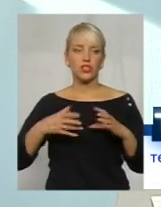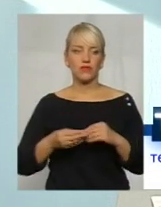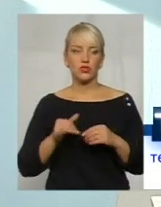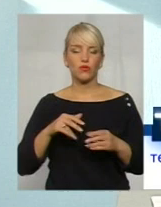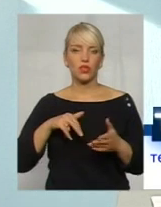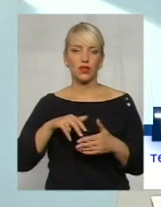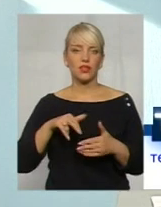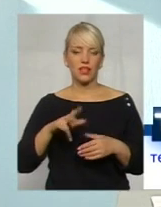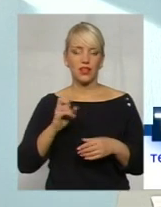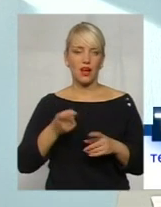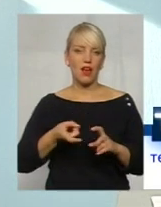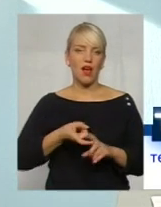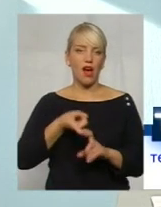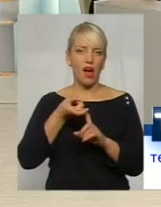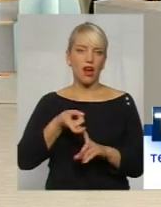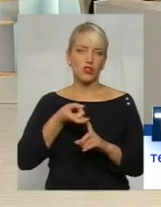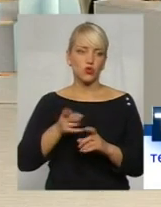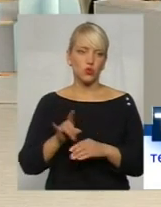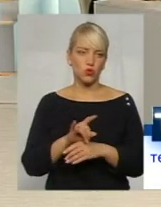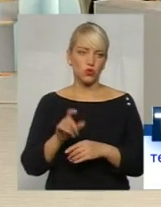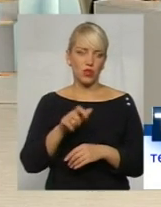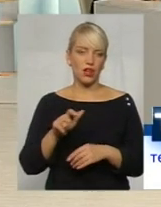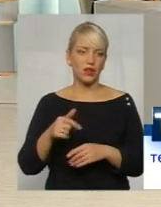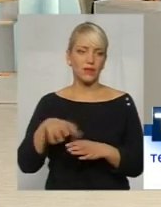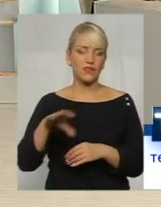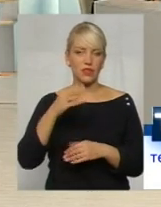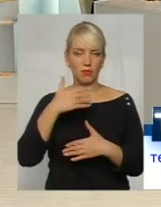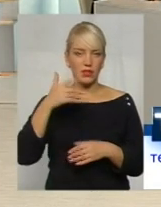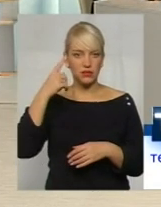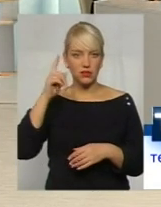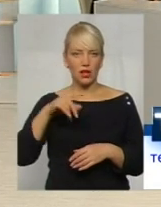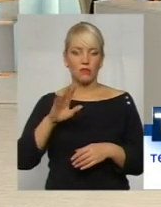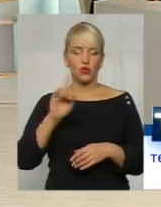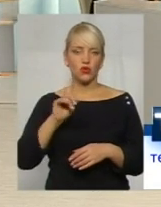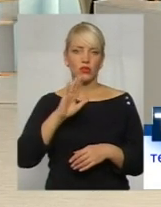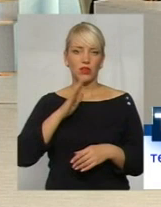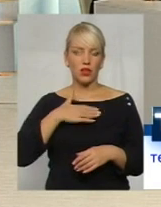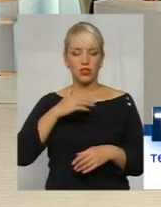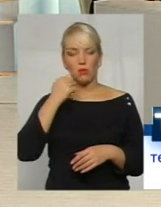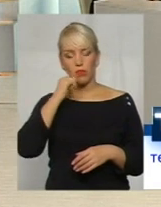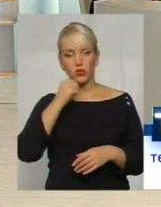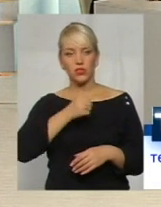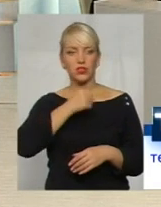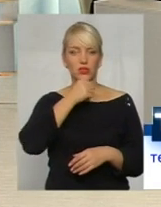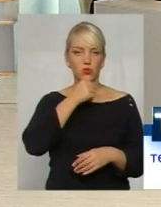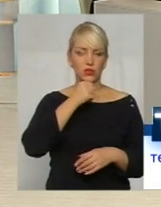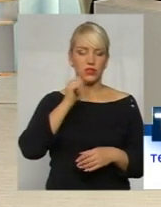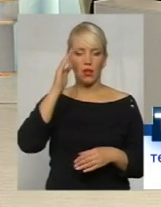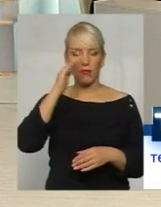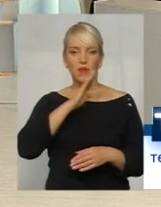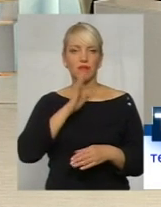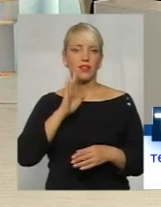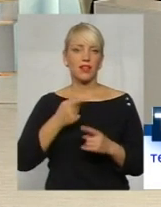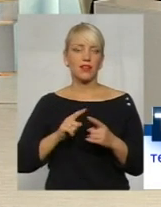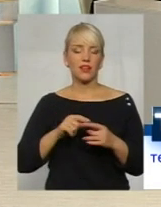на гачку шахраїв. Ну, всі ми знаємо, що наші бабусі, дідусі, батьки, вони, ну, так, їх дуже легко на цих